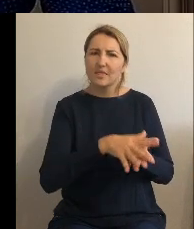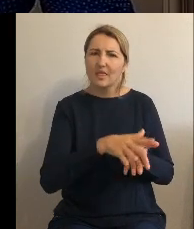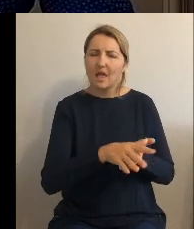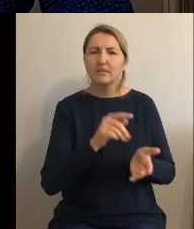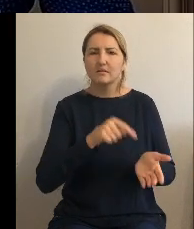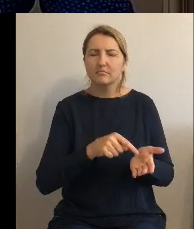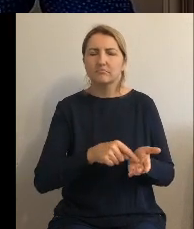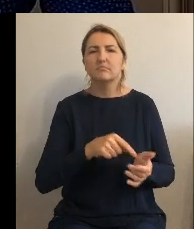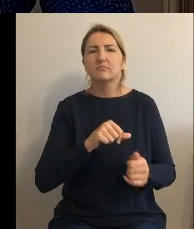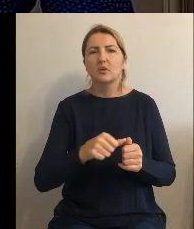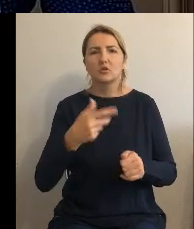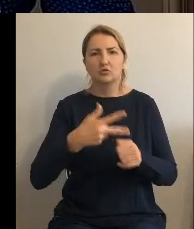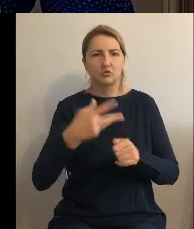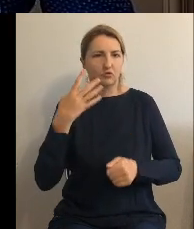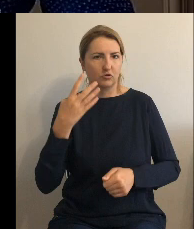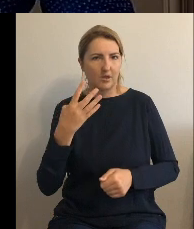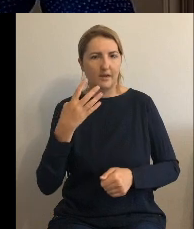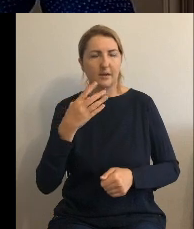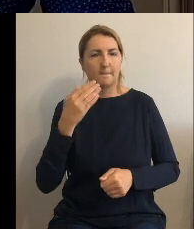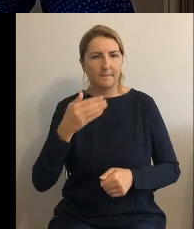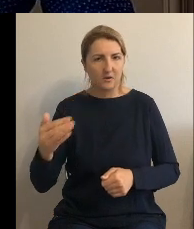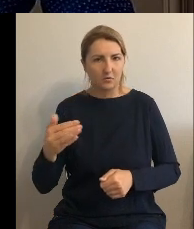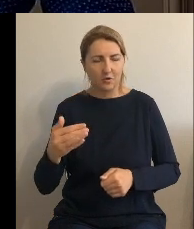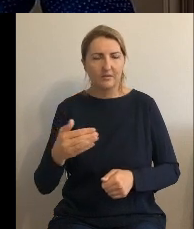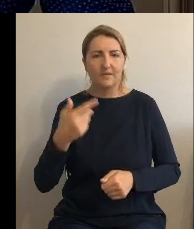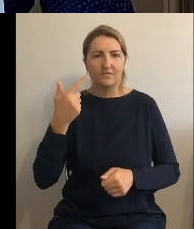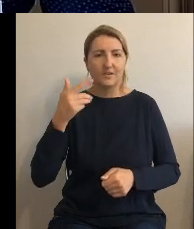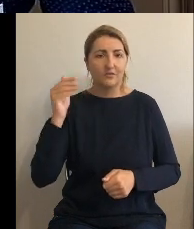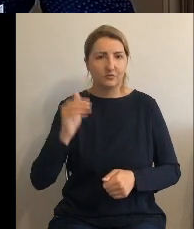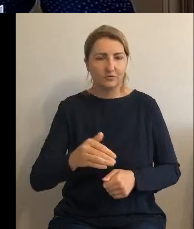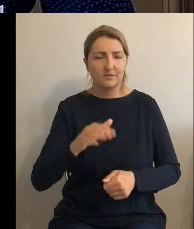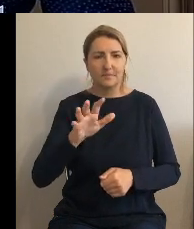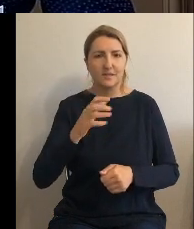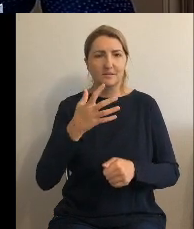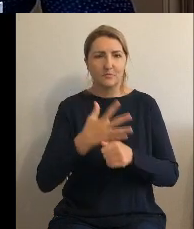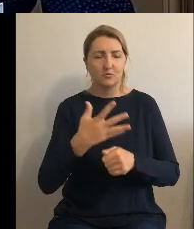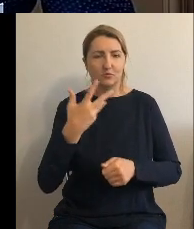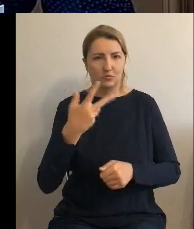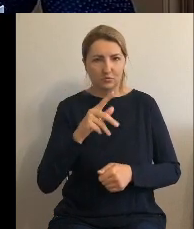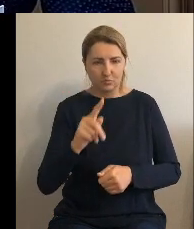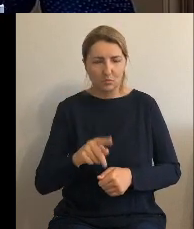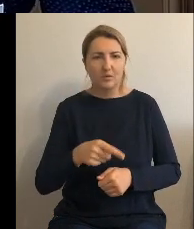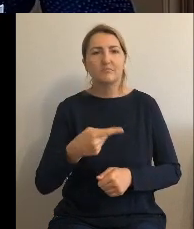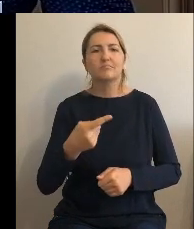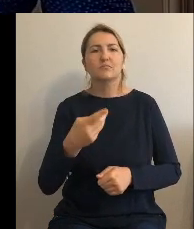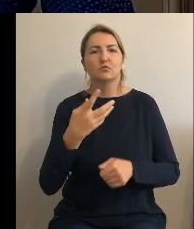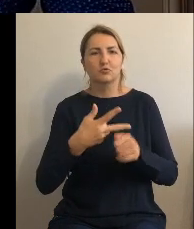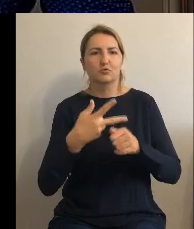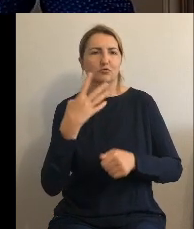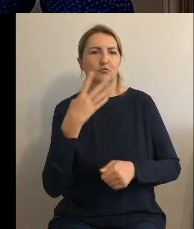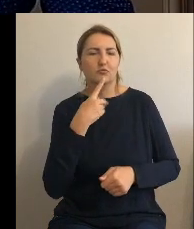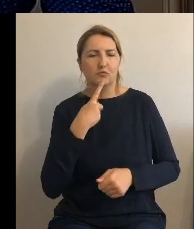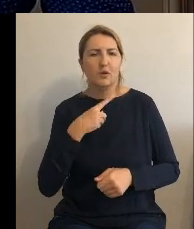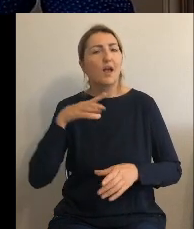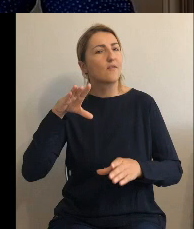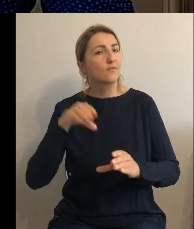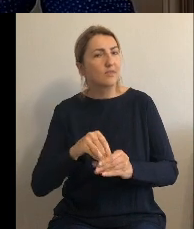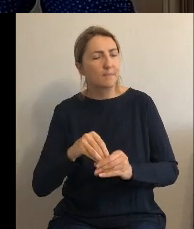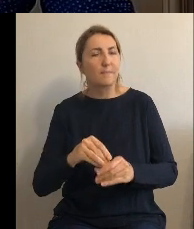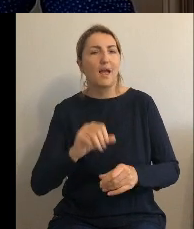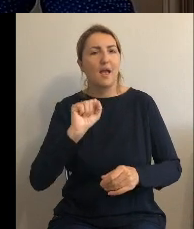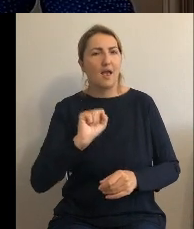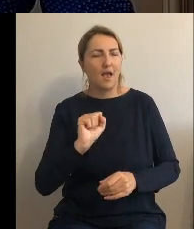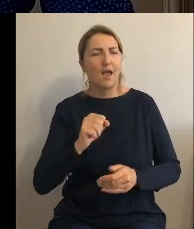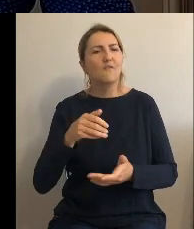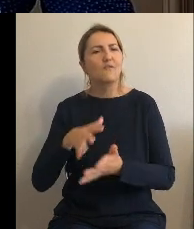mln 2553,34 zł. W tym punkt a. Wydatki jednostek